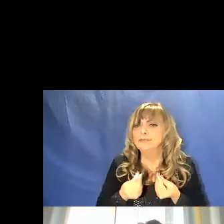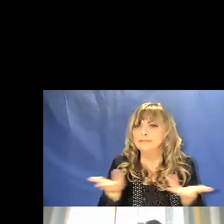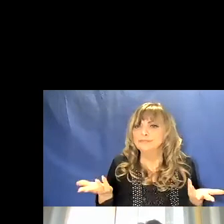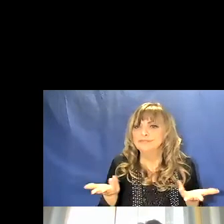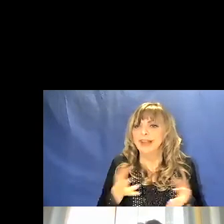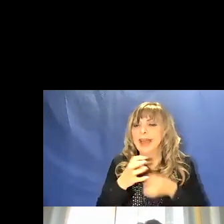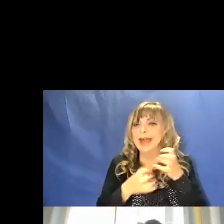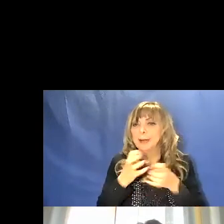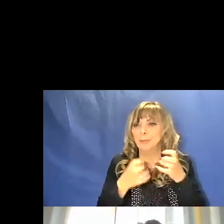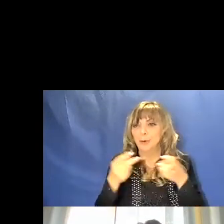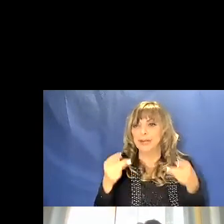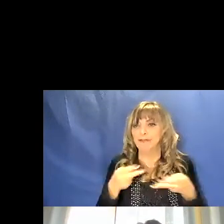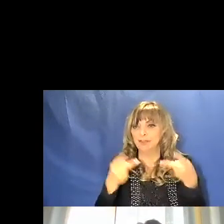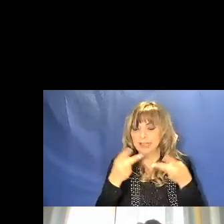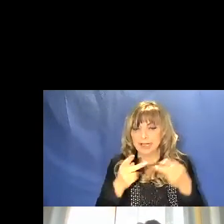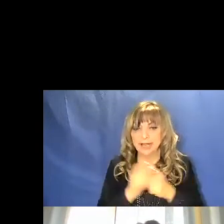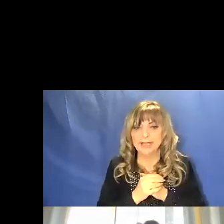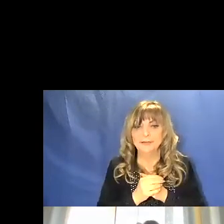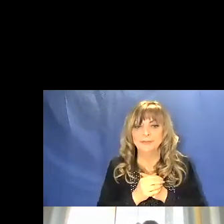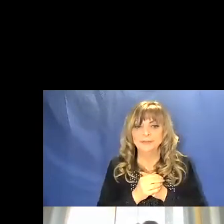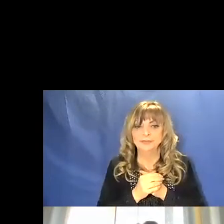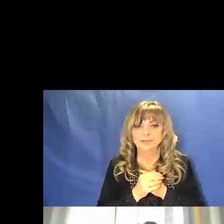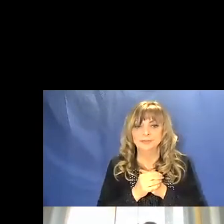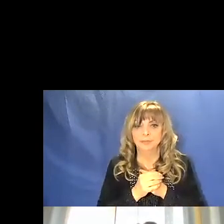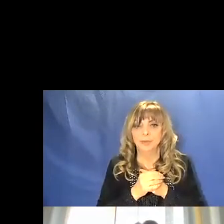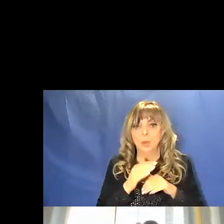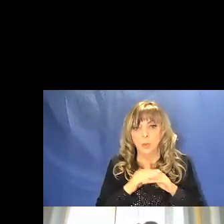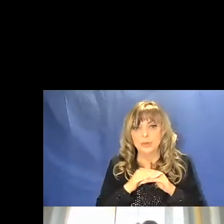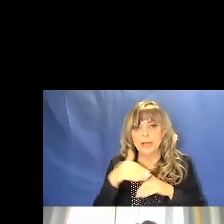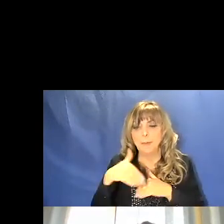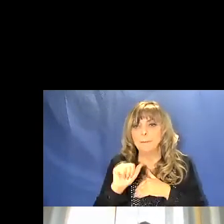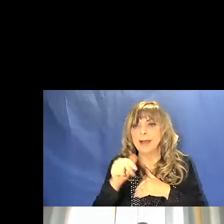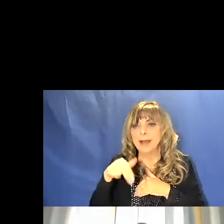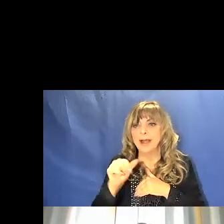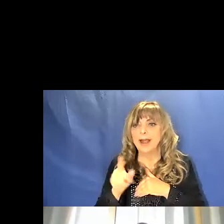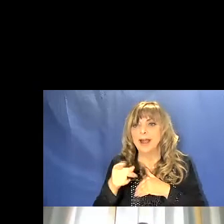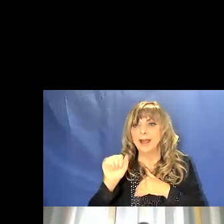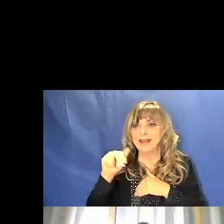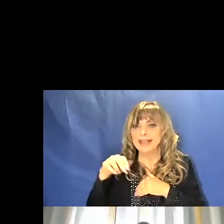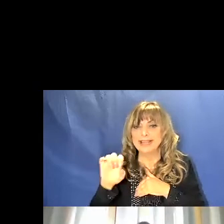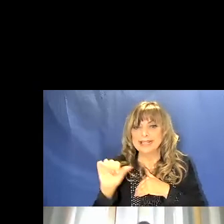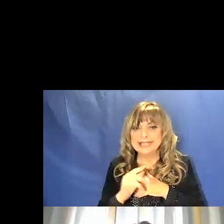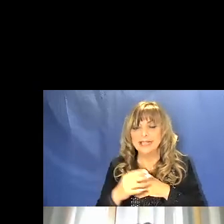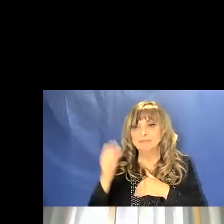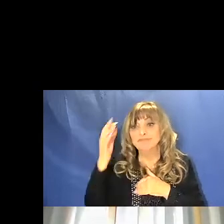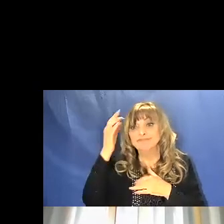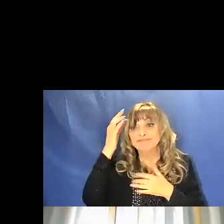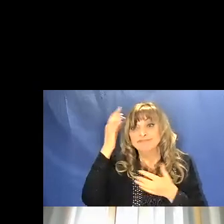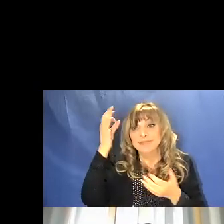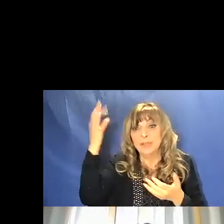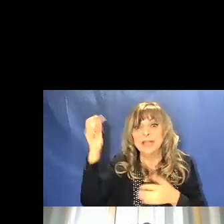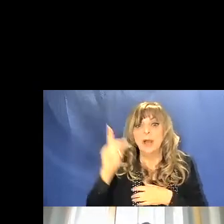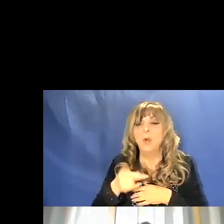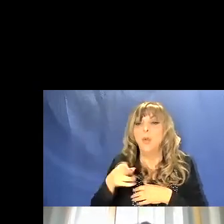carbone vegetale utilizzando anche il manganese e eccezionalmente il guano dei